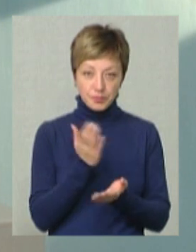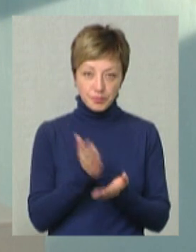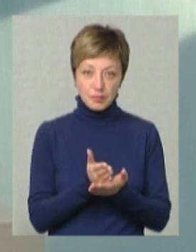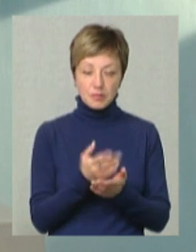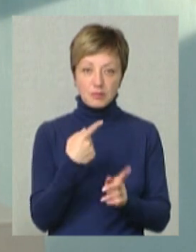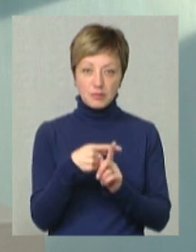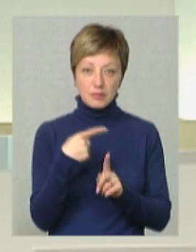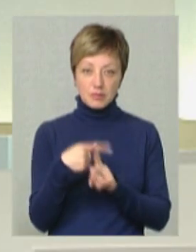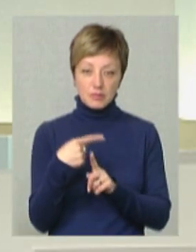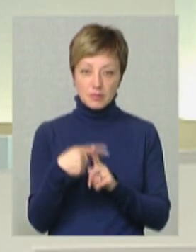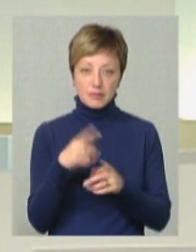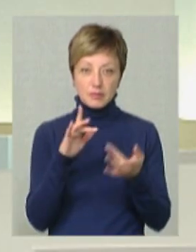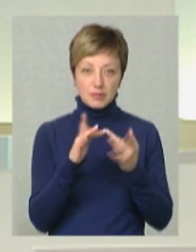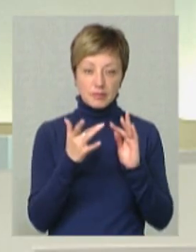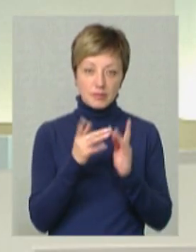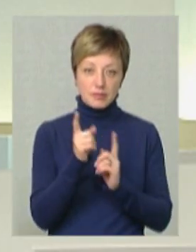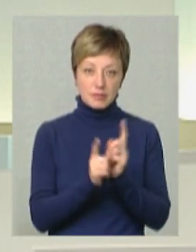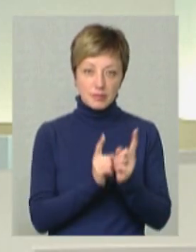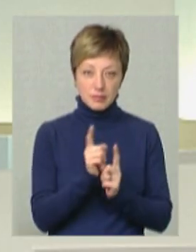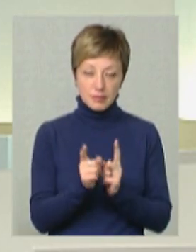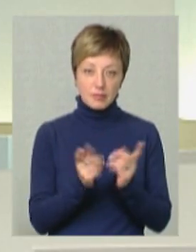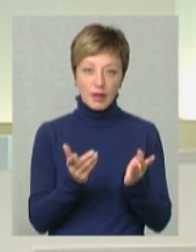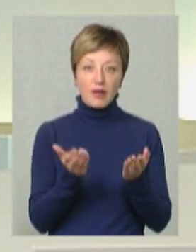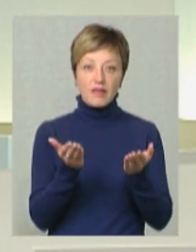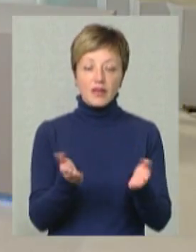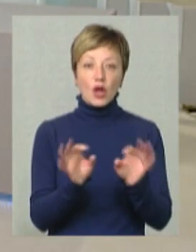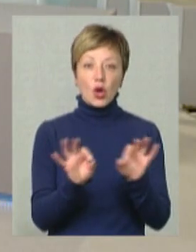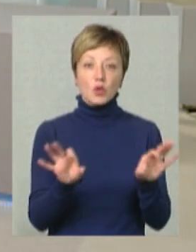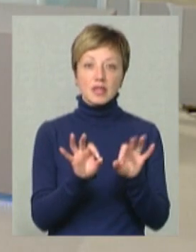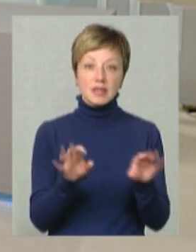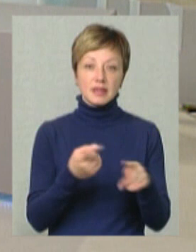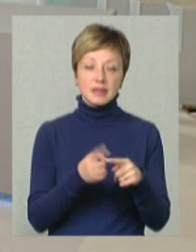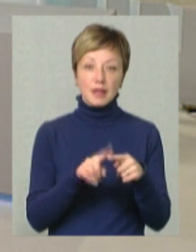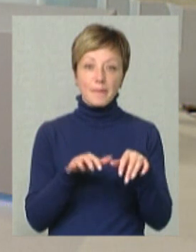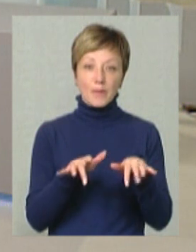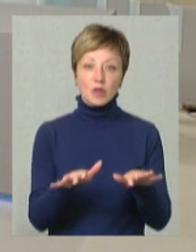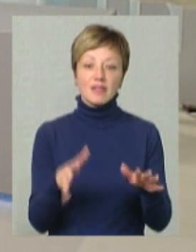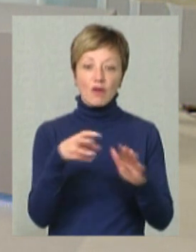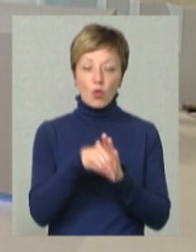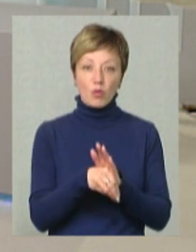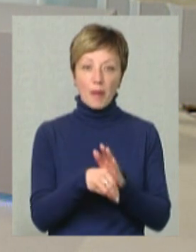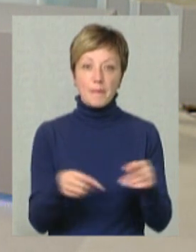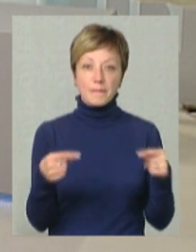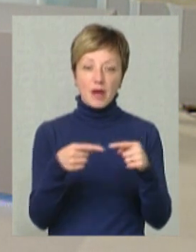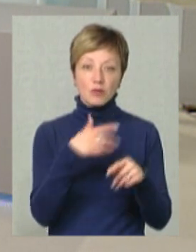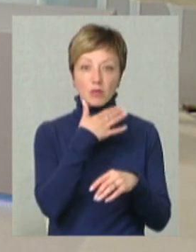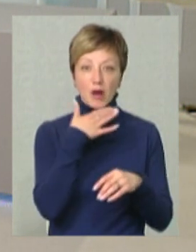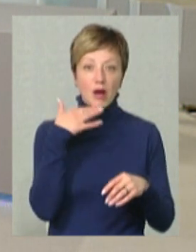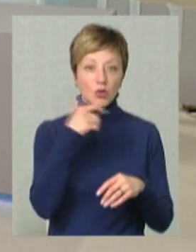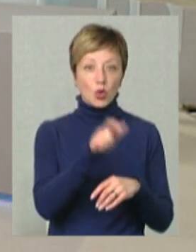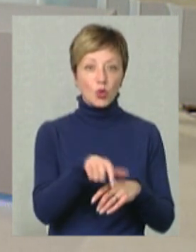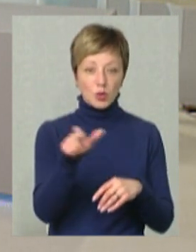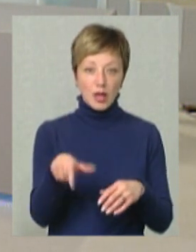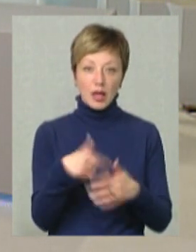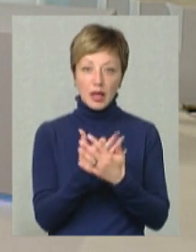позитивних в цифровізації. Ви розказали оцей процес, в якому задіяно, певно, багато людей,